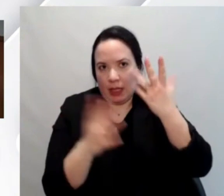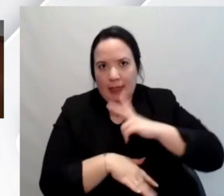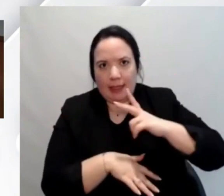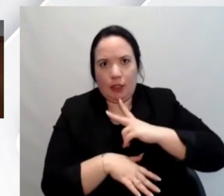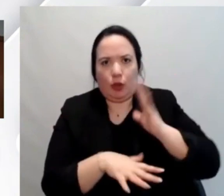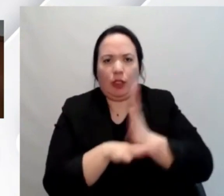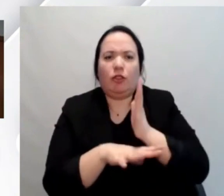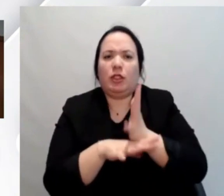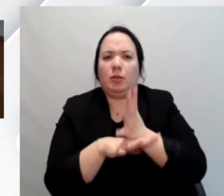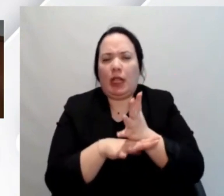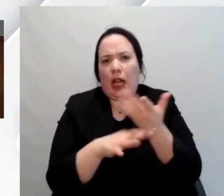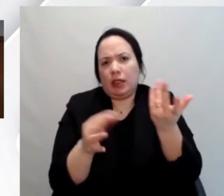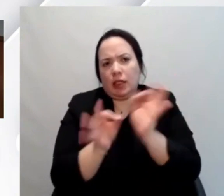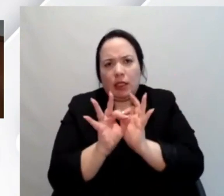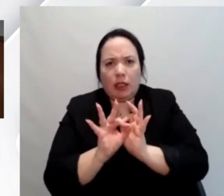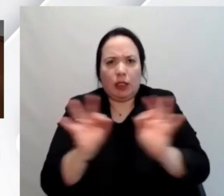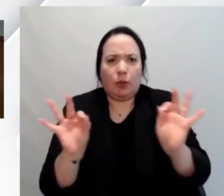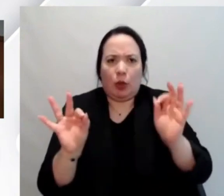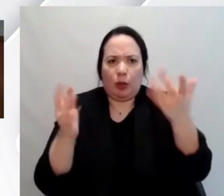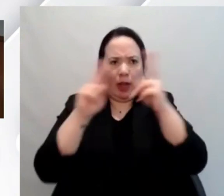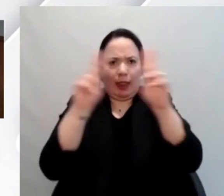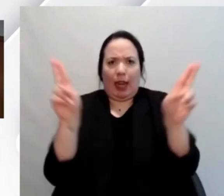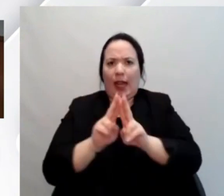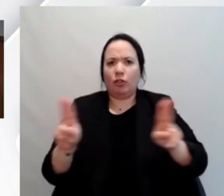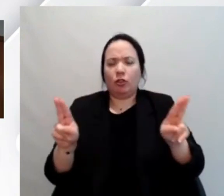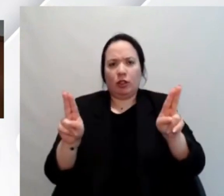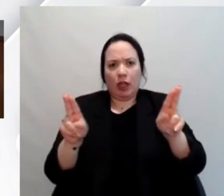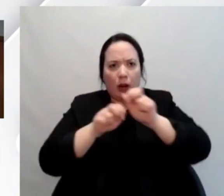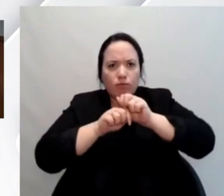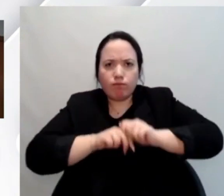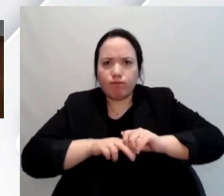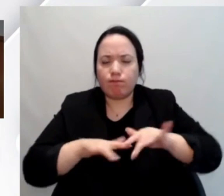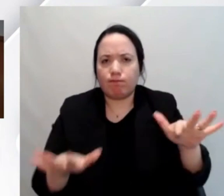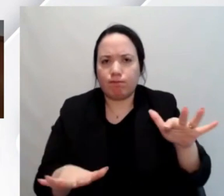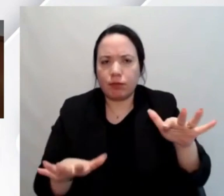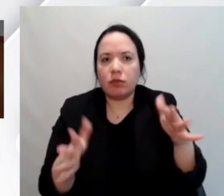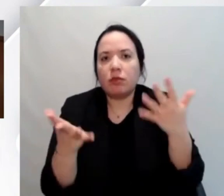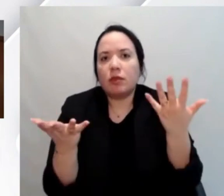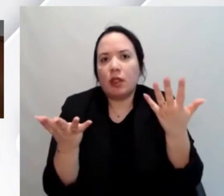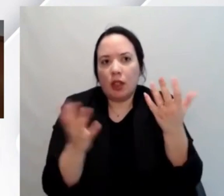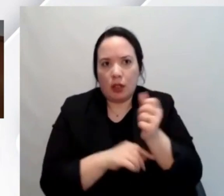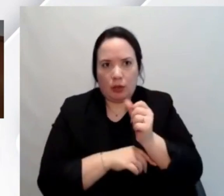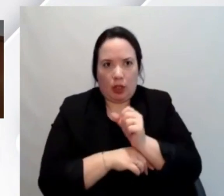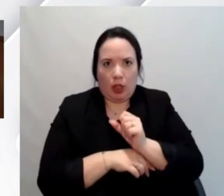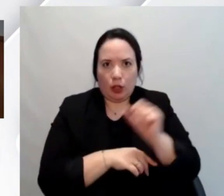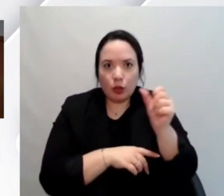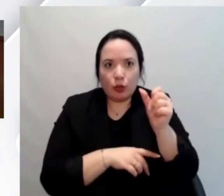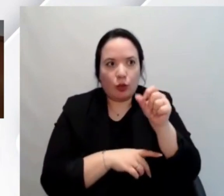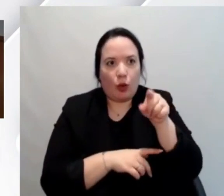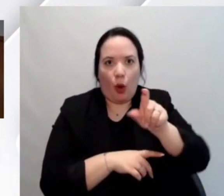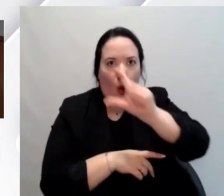disponibili a livello internazionale soprattutto chiaramente non solamente guardando a cose